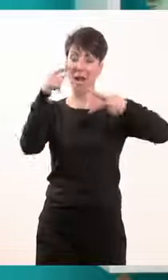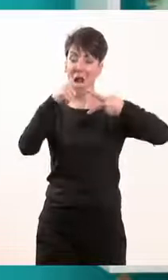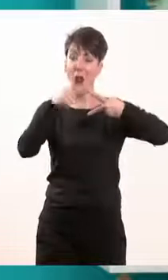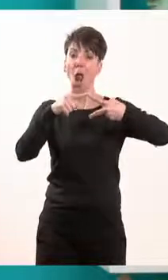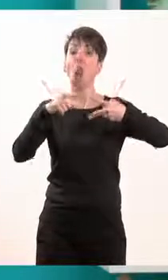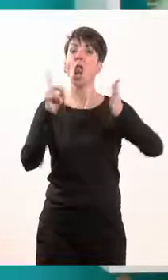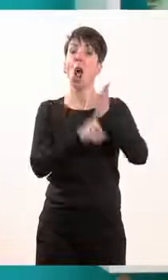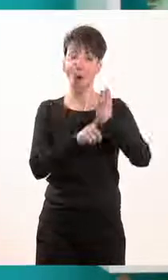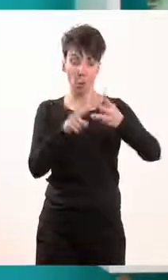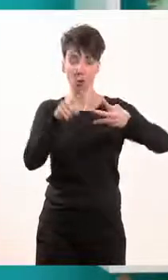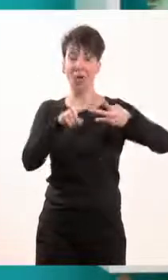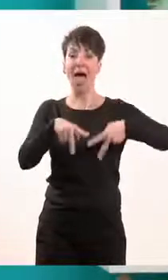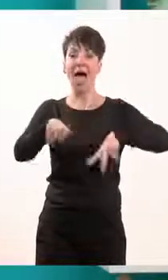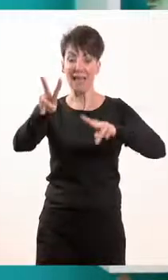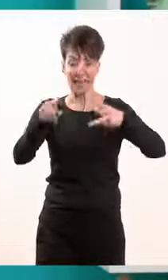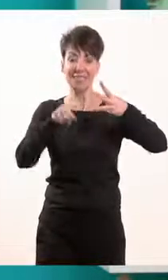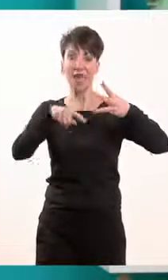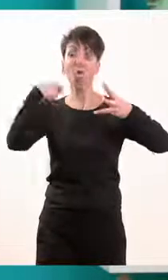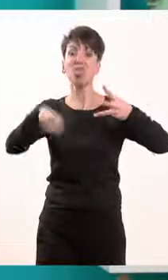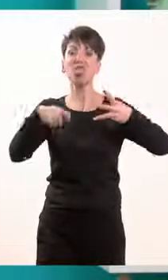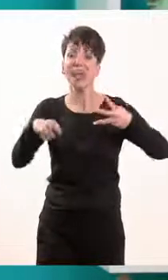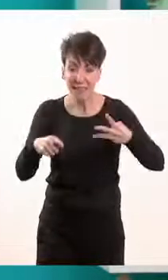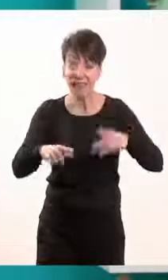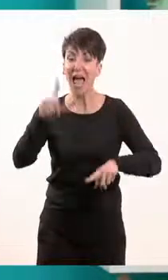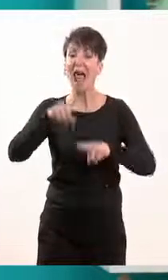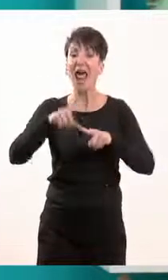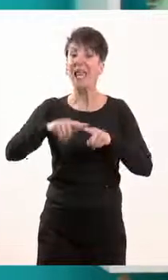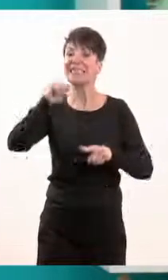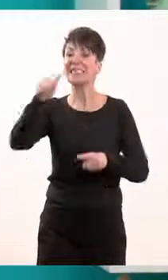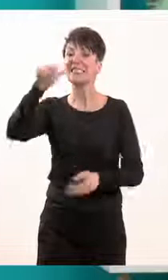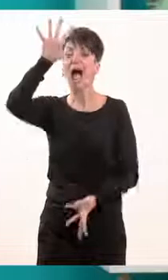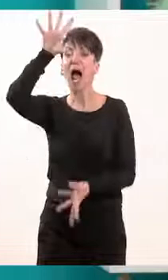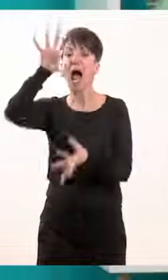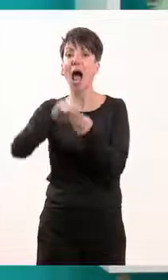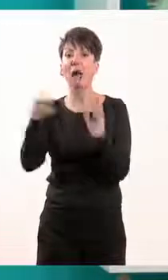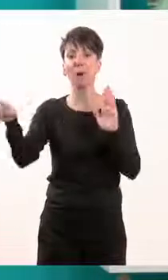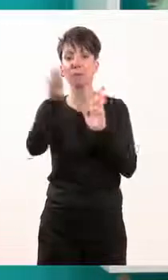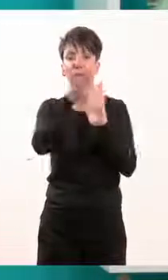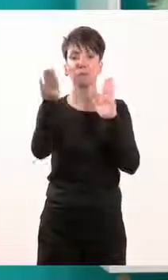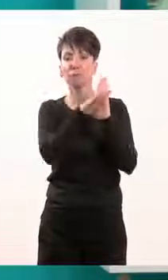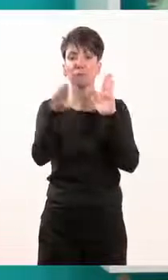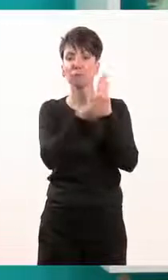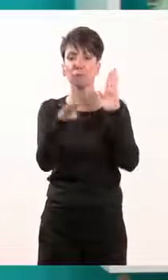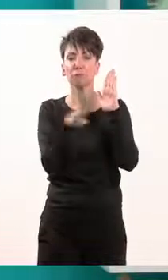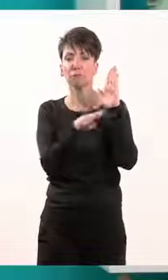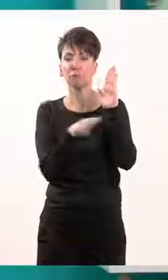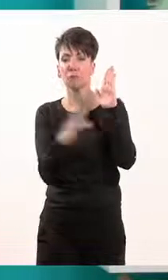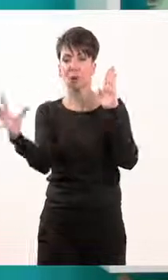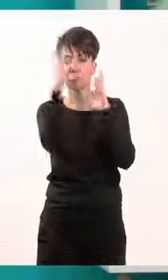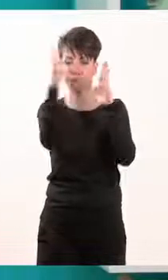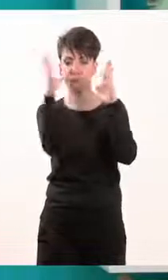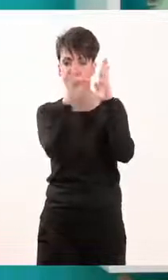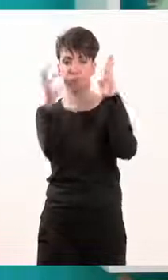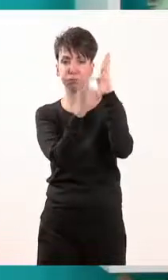νομοθετική, εκτελεστική, δικαστική, με το ελληνικό σύνταγμα και την ουσία και την αξία του, καθώς και τις